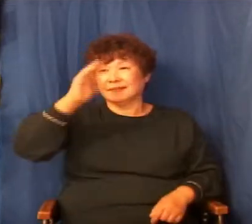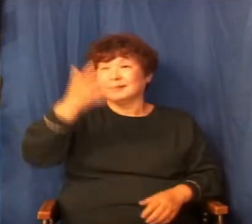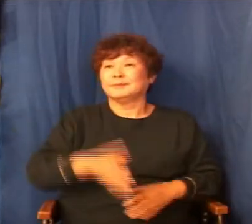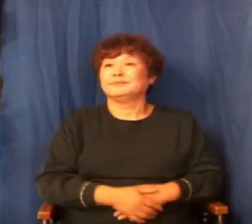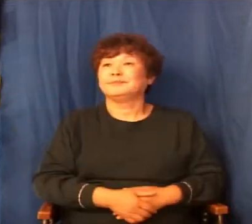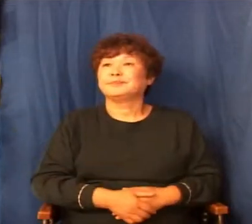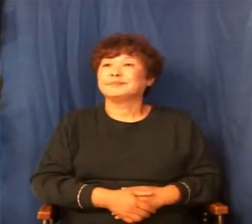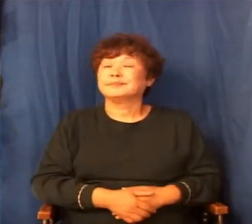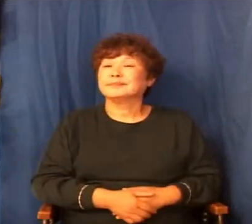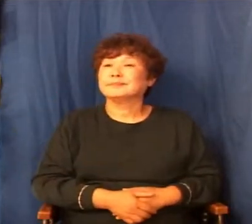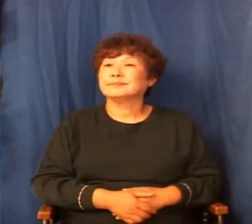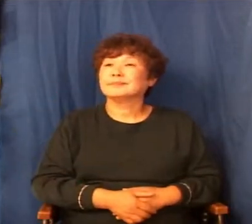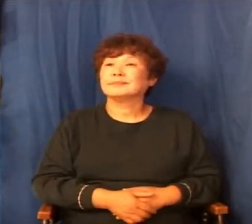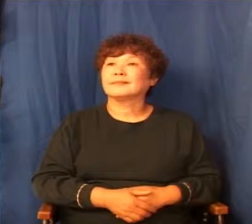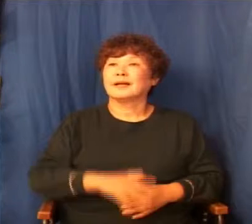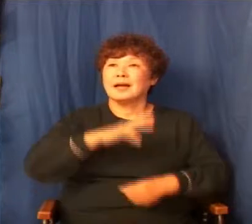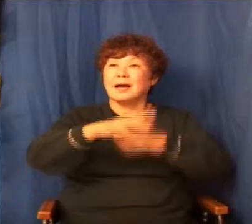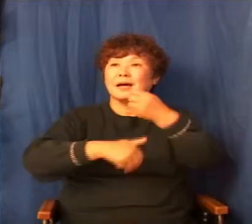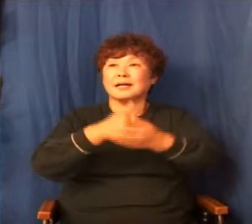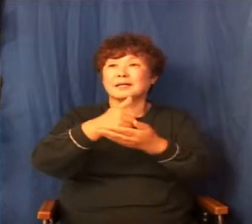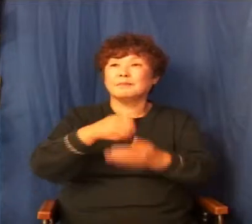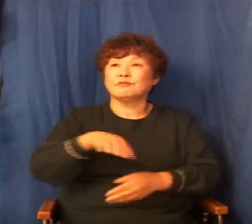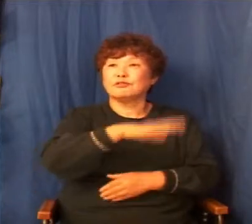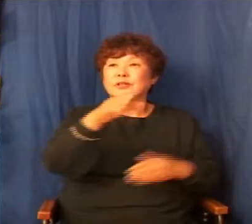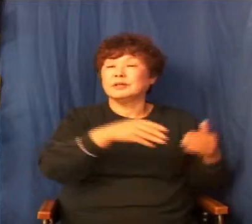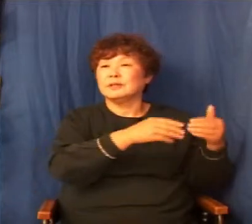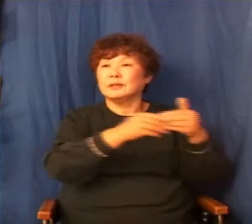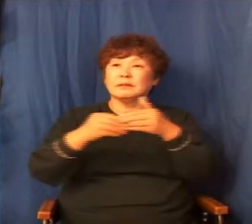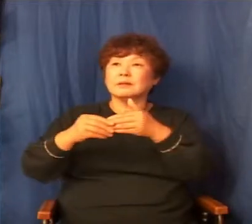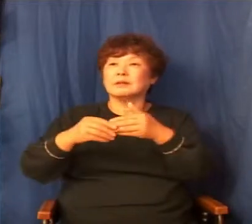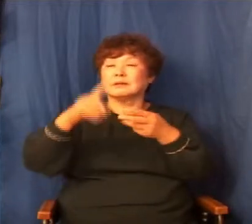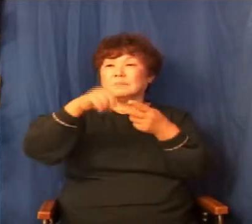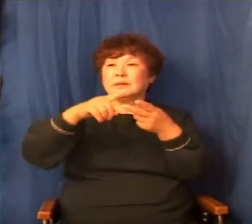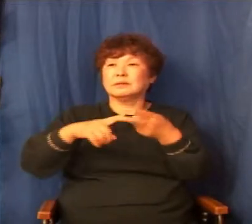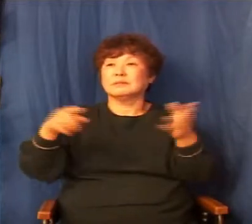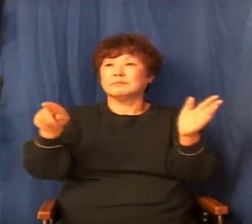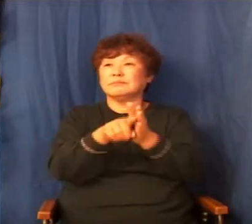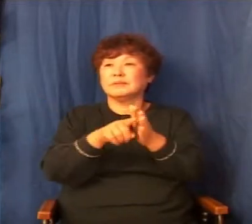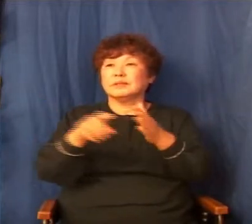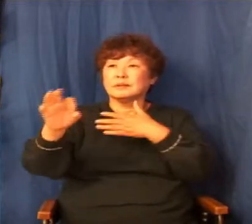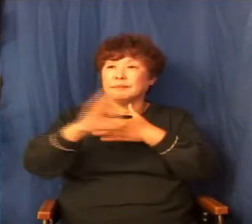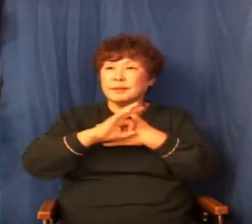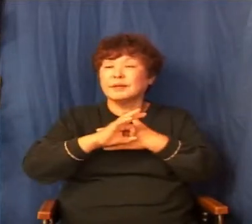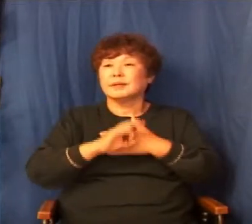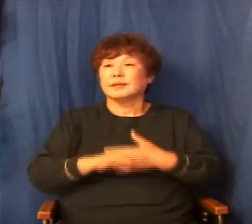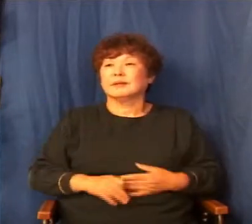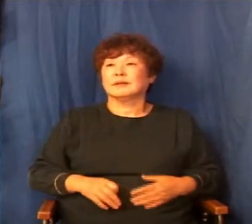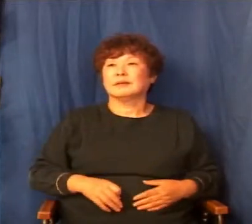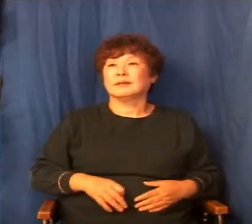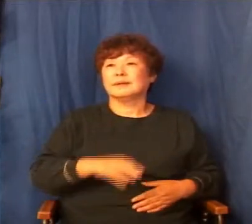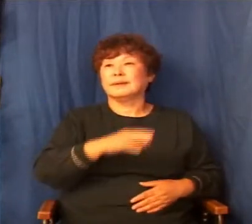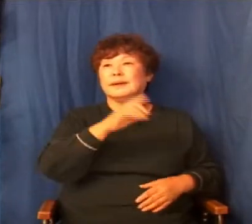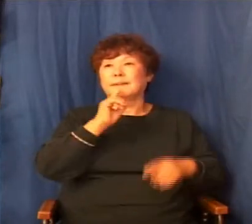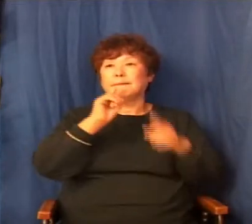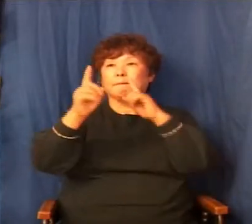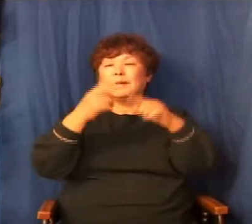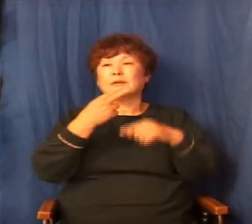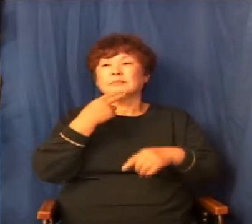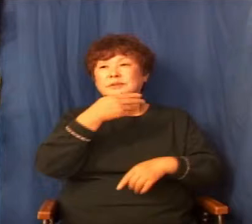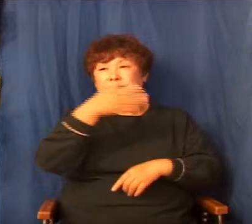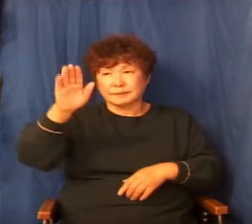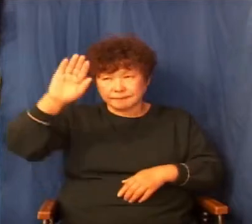우리가 하나님이 우리를 인도하고 계시다는 걸 믿으면 하나님을 믿는 믿음을 가지고 묵묵히 가야 됩니다.